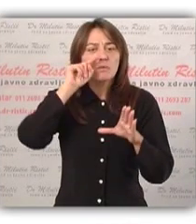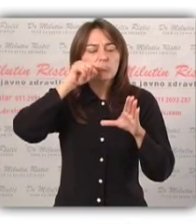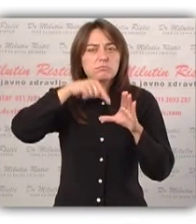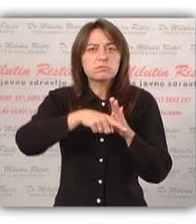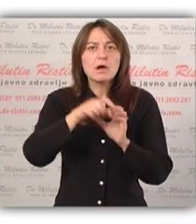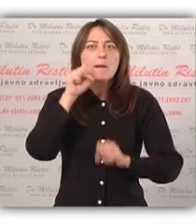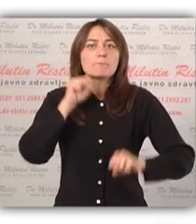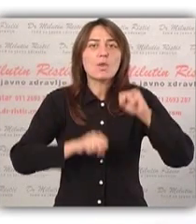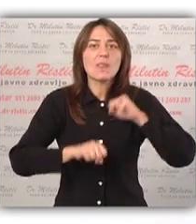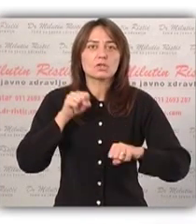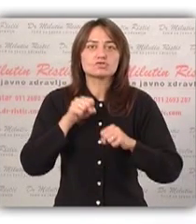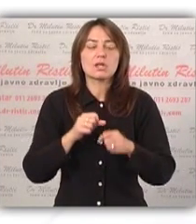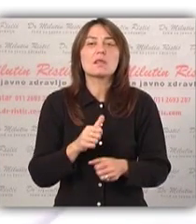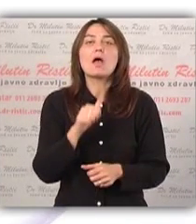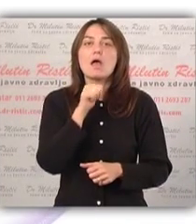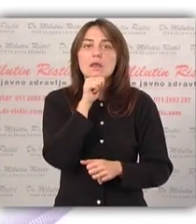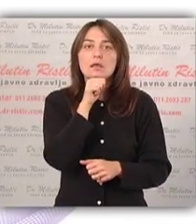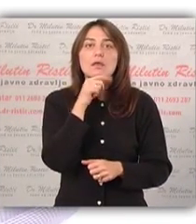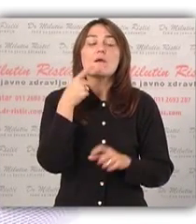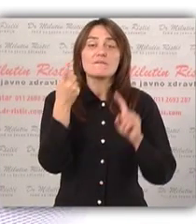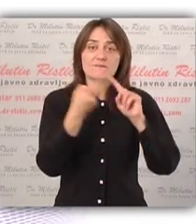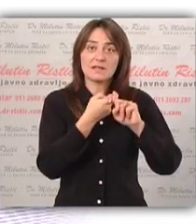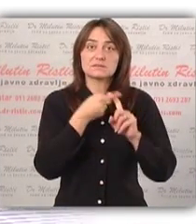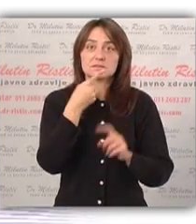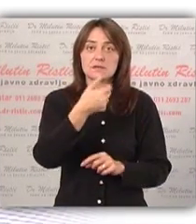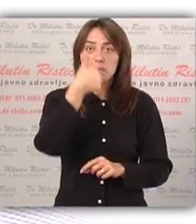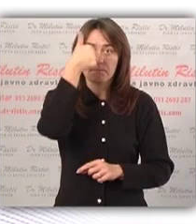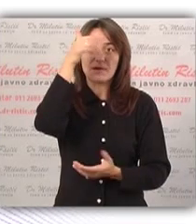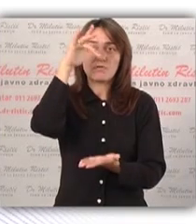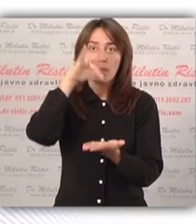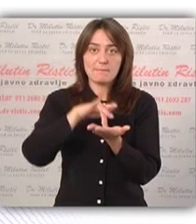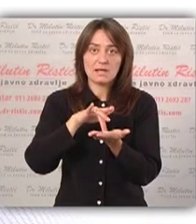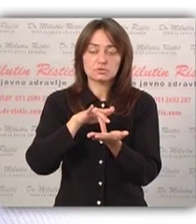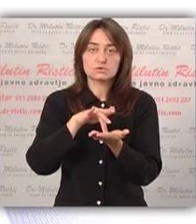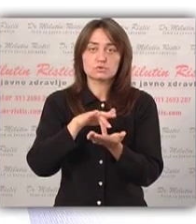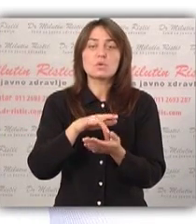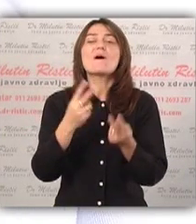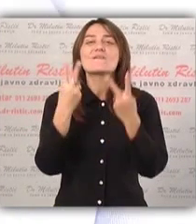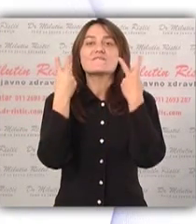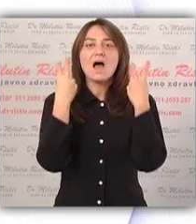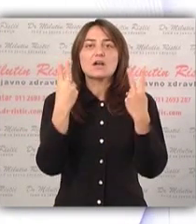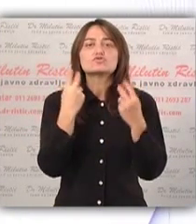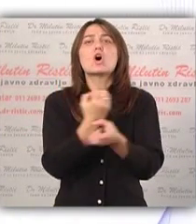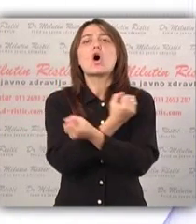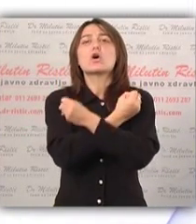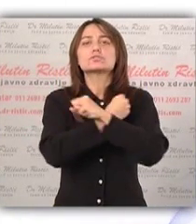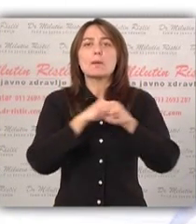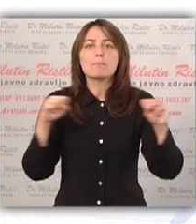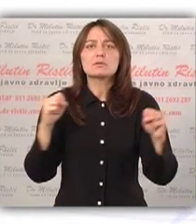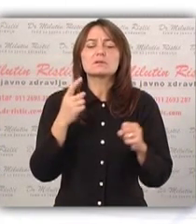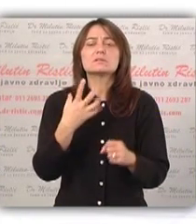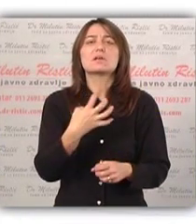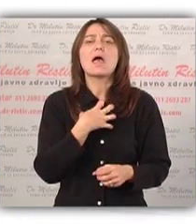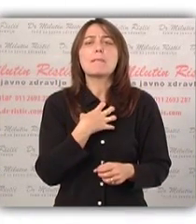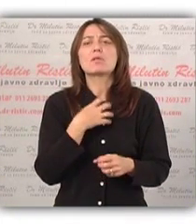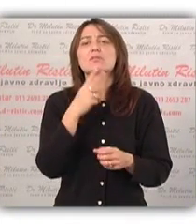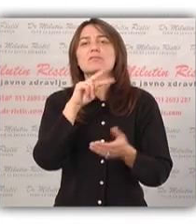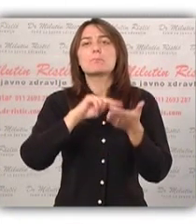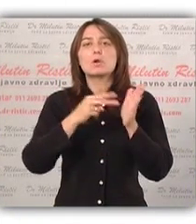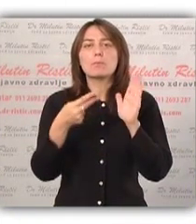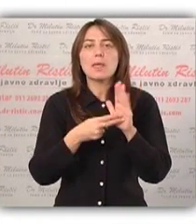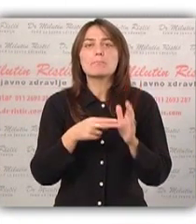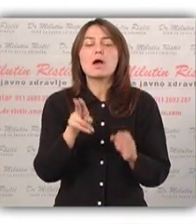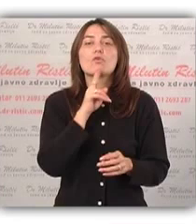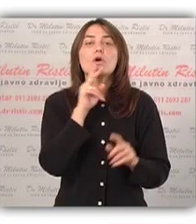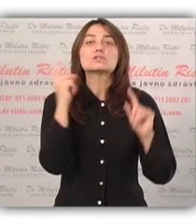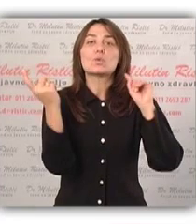ukorenjeni obrazac ponašanja i u vezi sa tim na prvom mjestu je važno osloboditi se emotivni